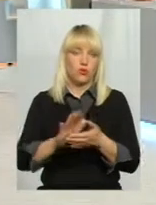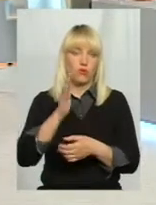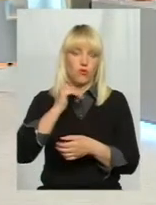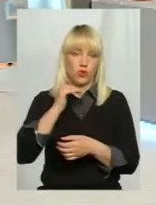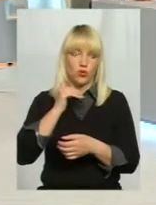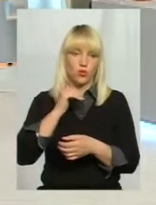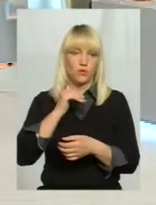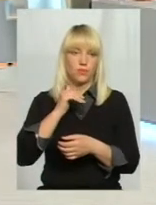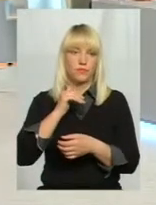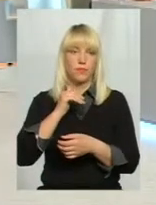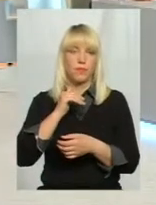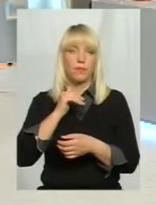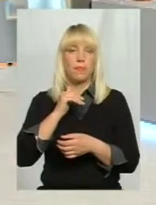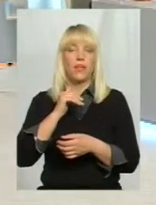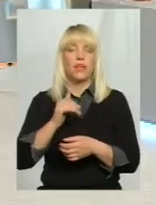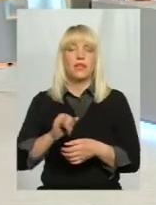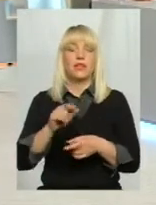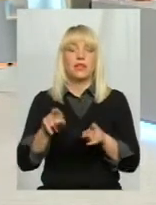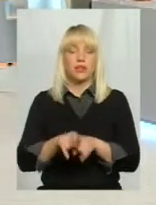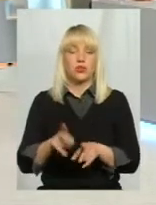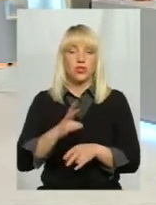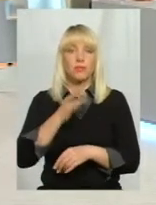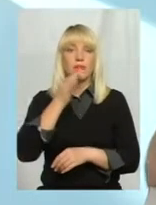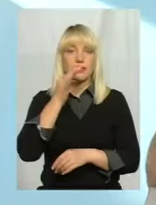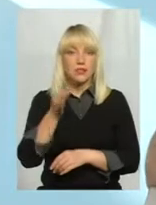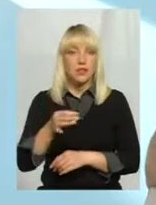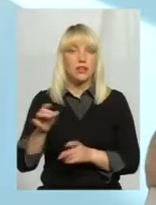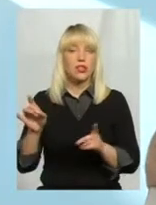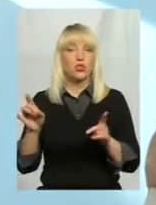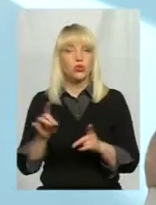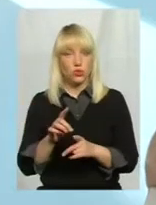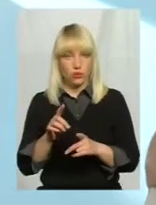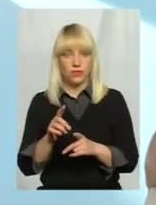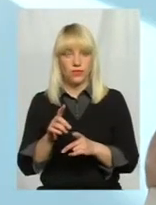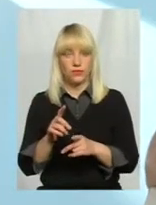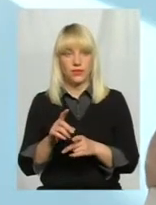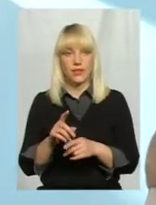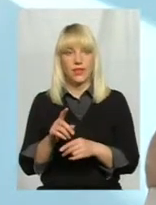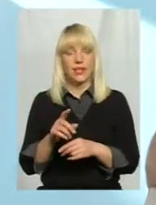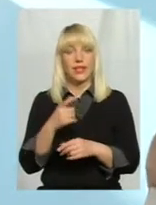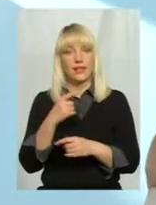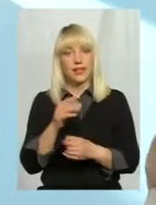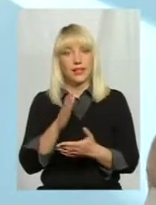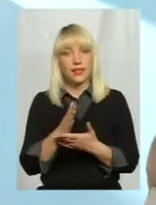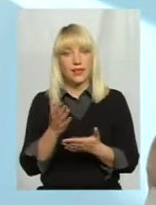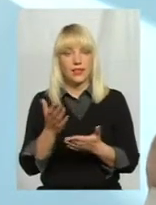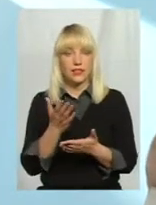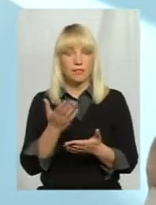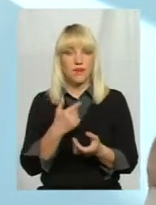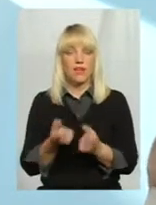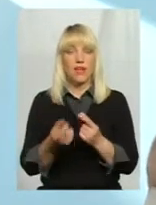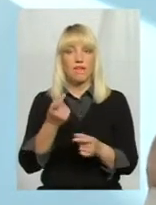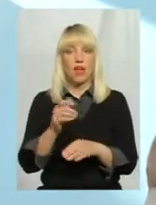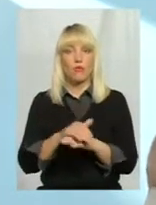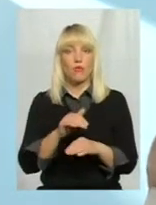також необхідно сказати, що де є якісь, ми виявляємо факти,